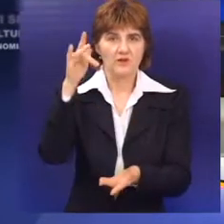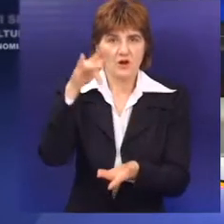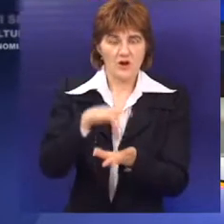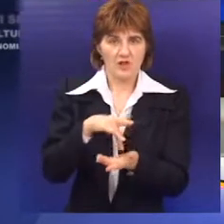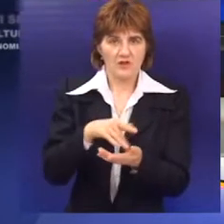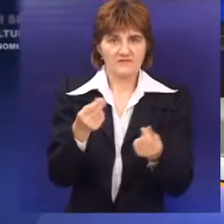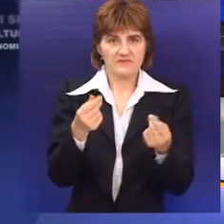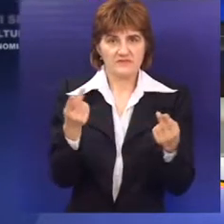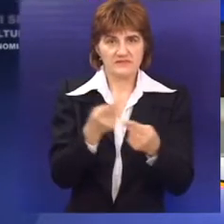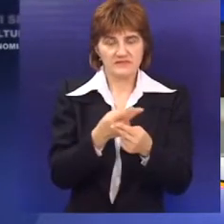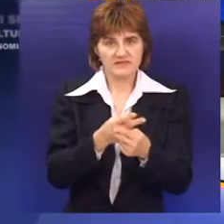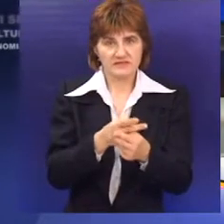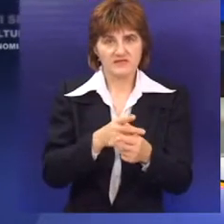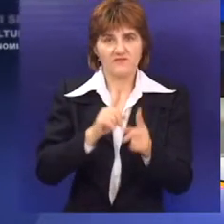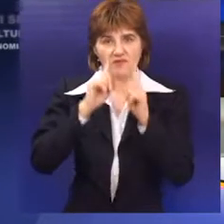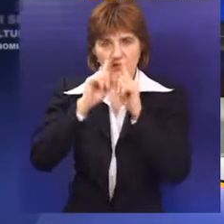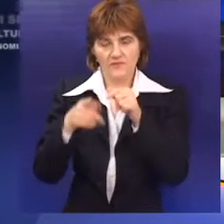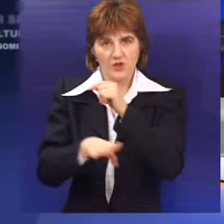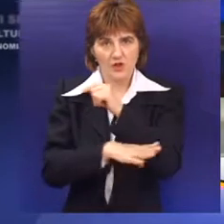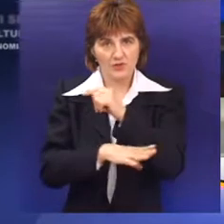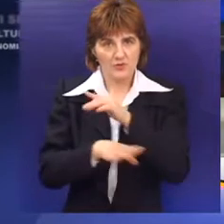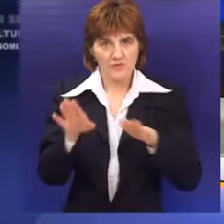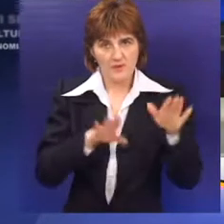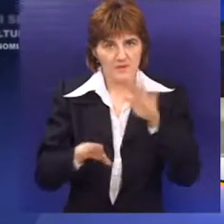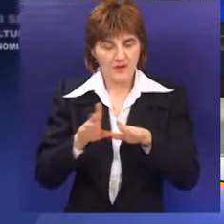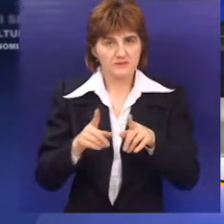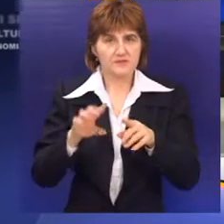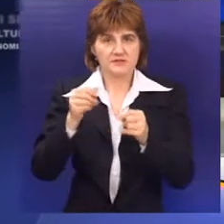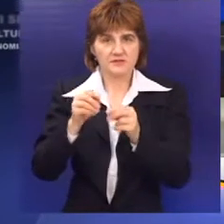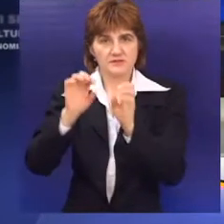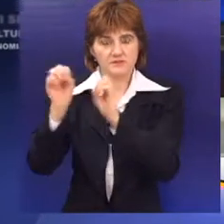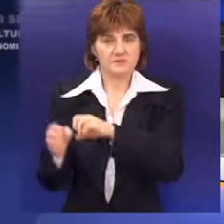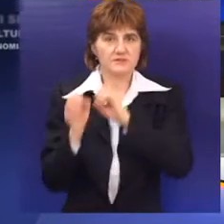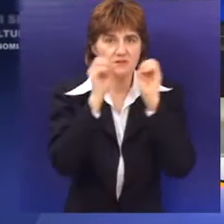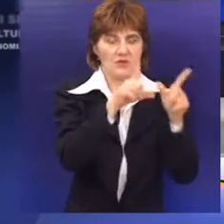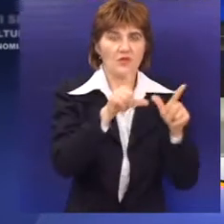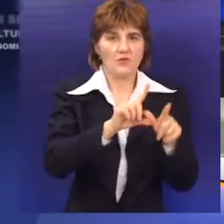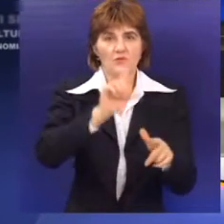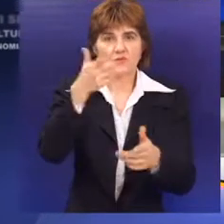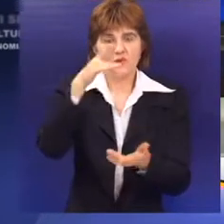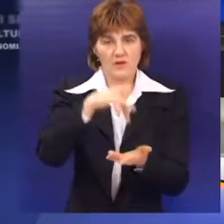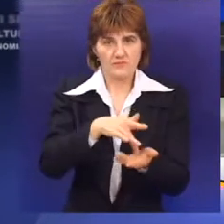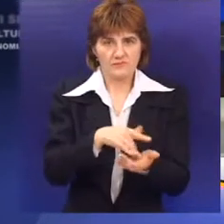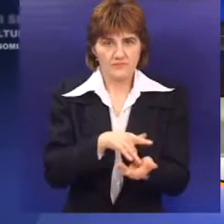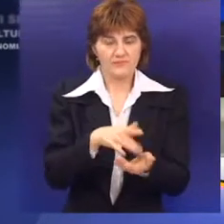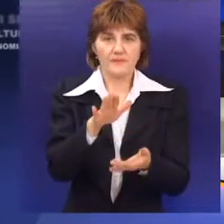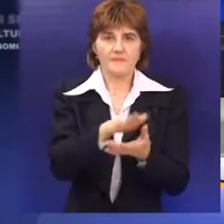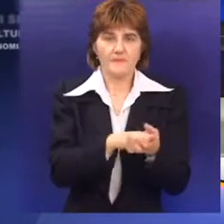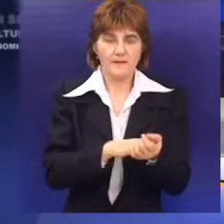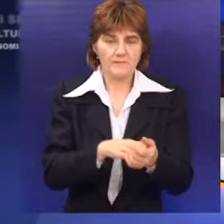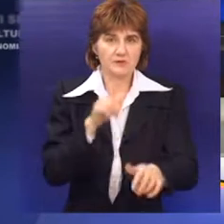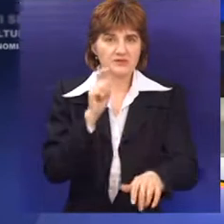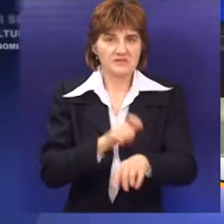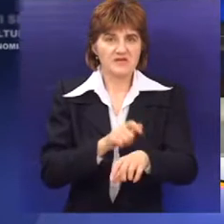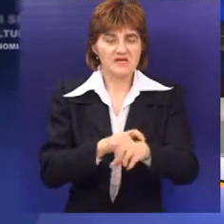sredstvima koja su bila usmerena na završetak 15-godišnje izgradnje bazena u Dudovoj šumi. Na gradilištu je postavljen